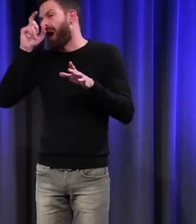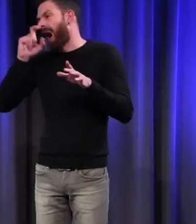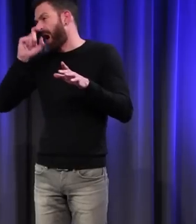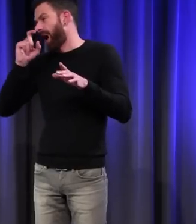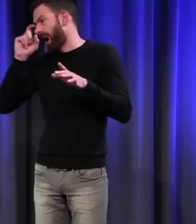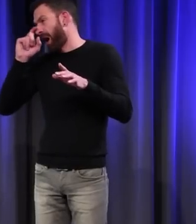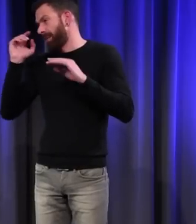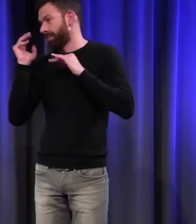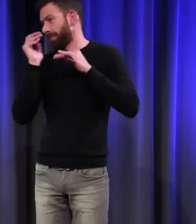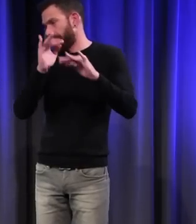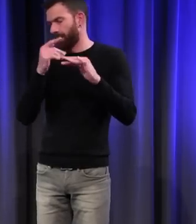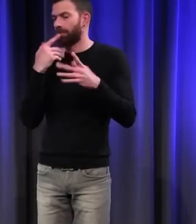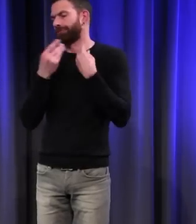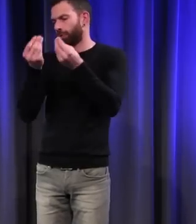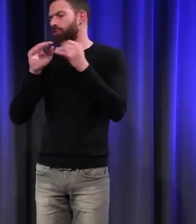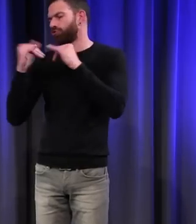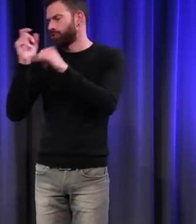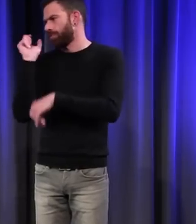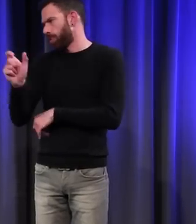forme un jeu de mots avec le nom de Madrid.